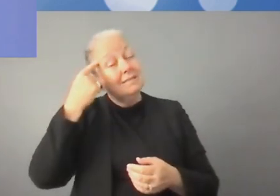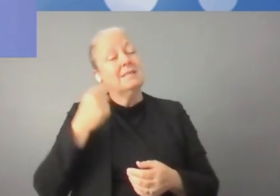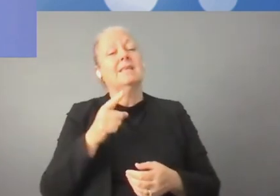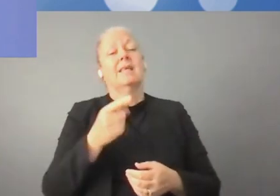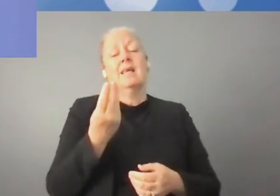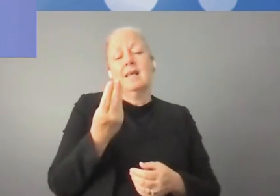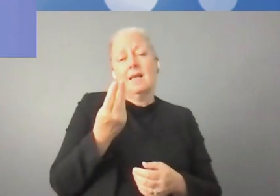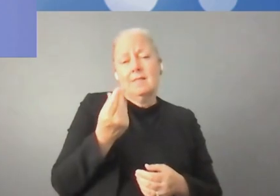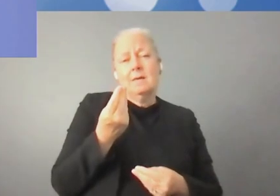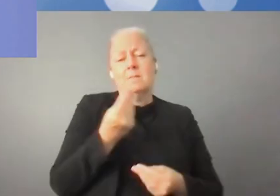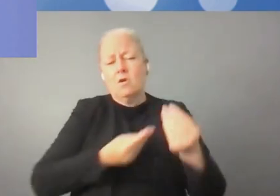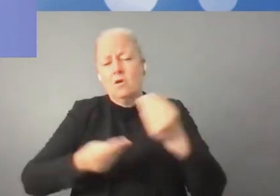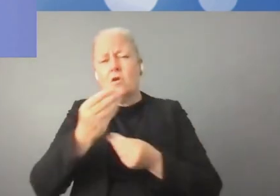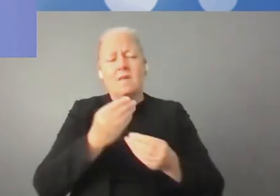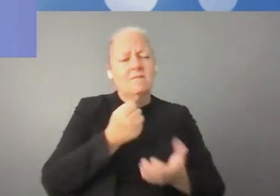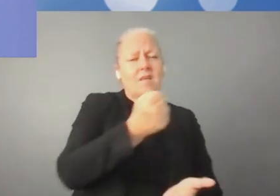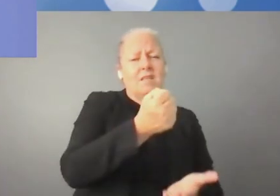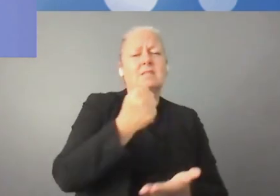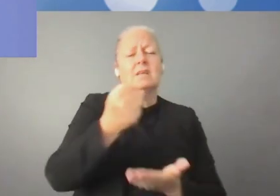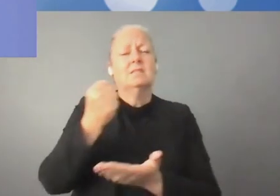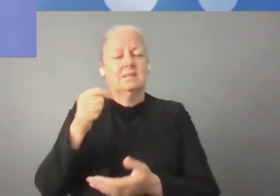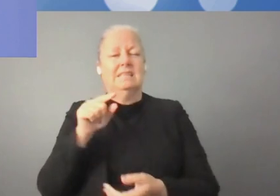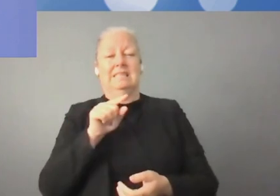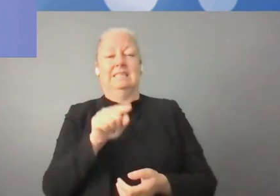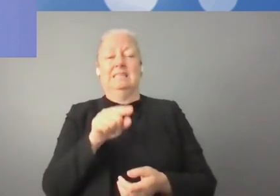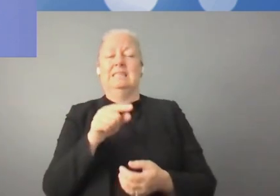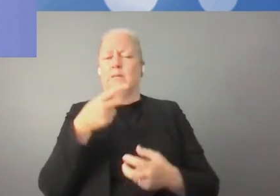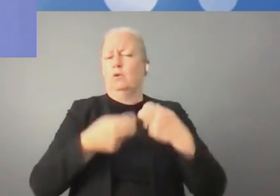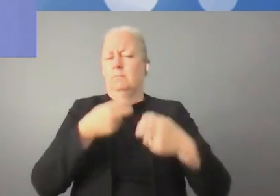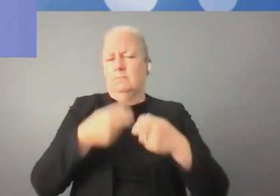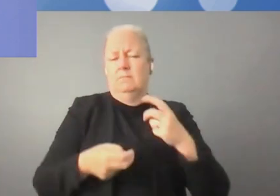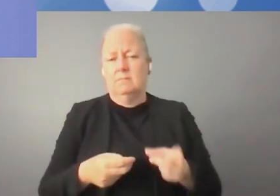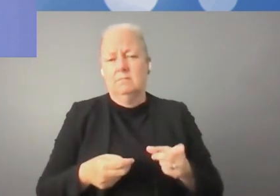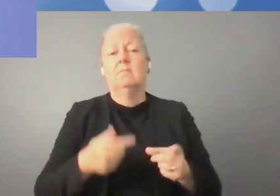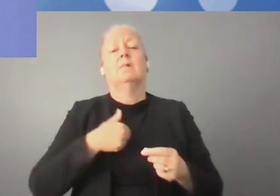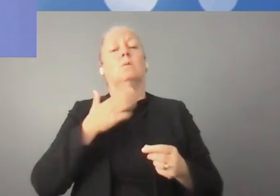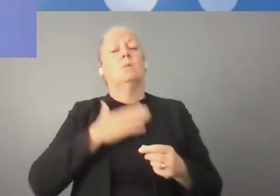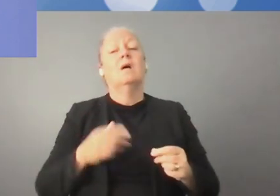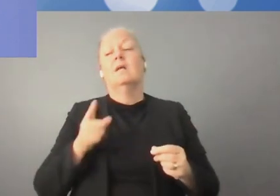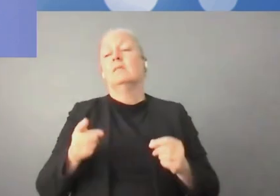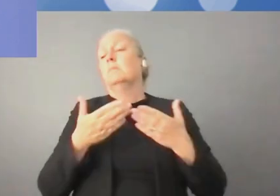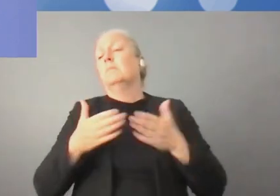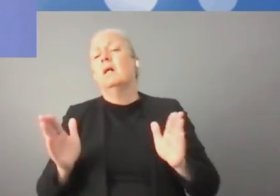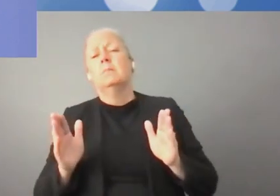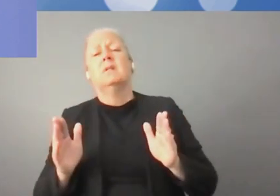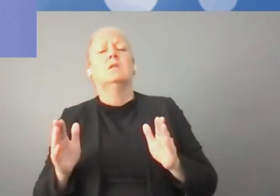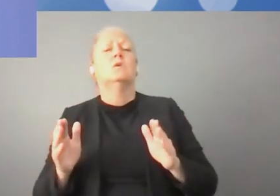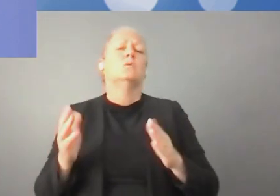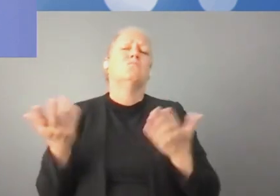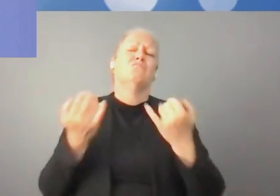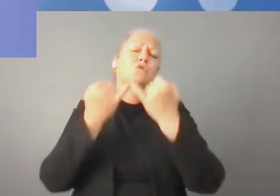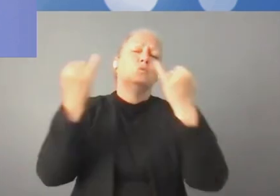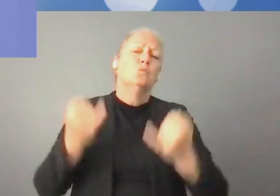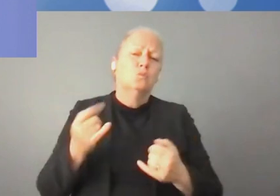La France, aidée par l'Europe, a d'abord est revenue en faisant en sorte